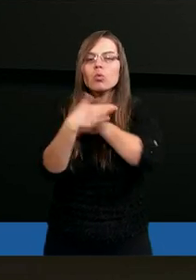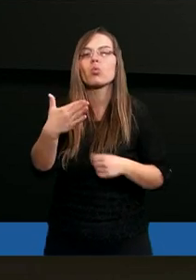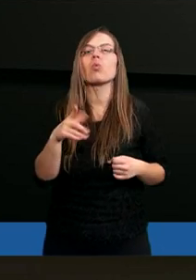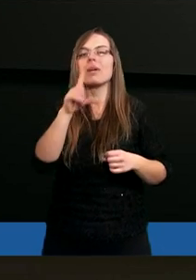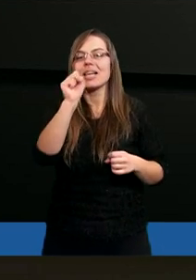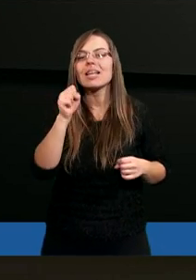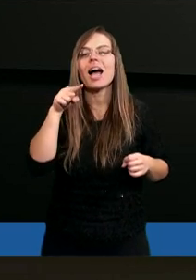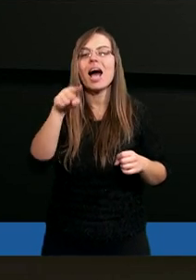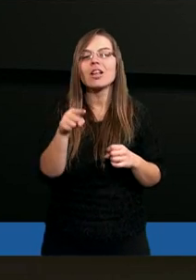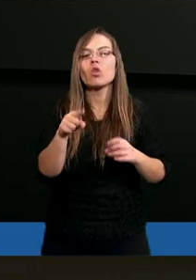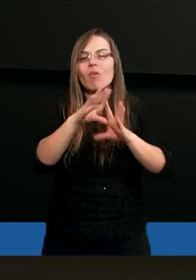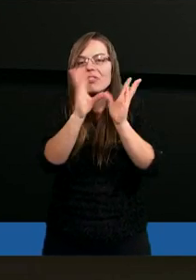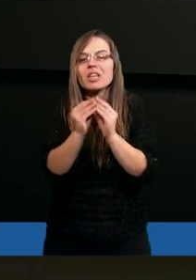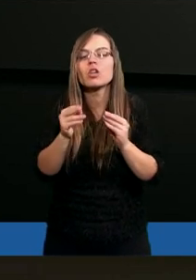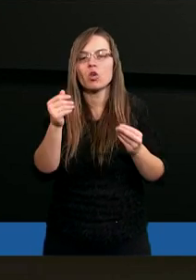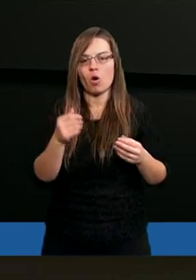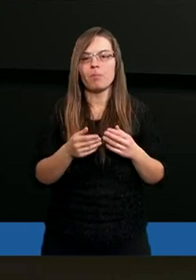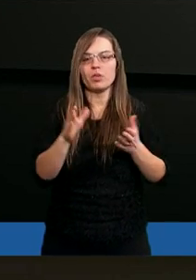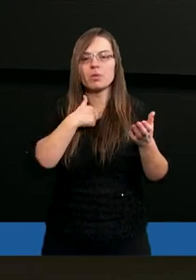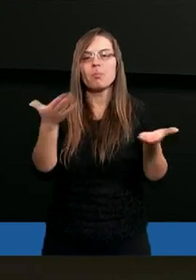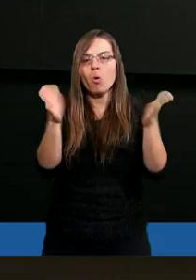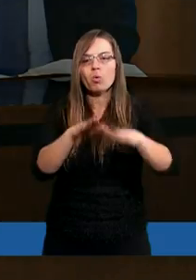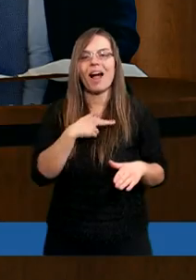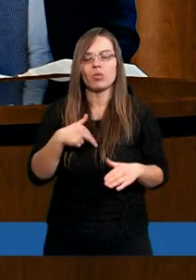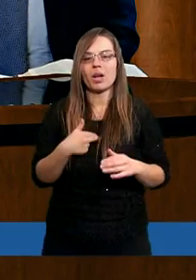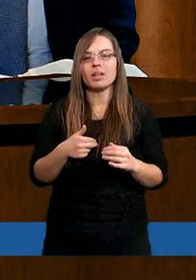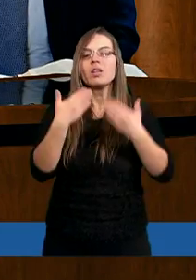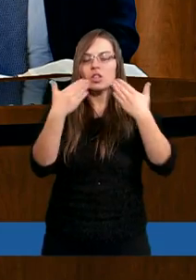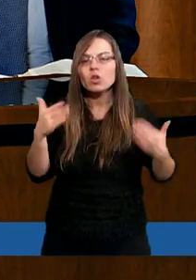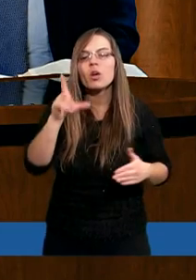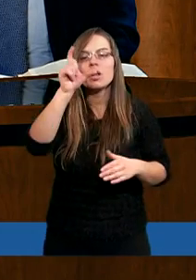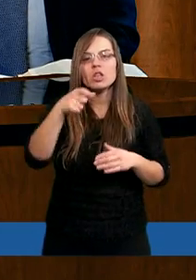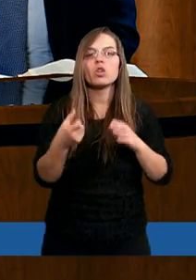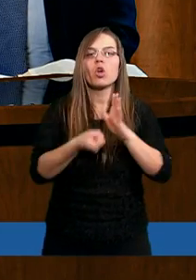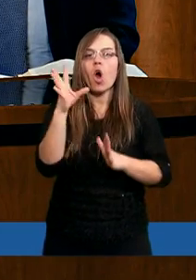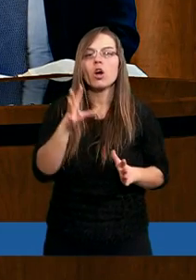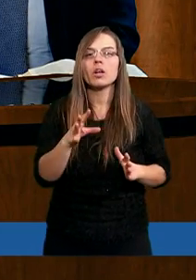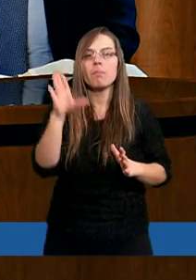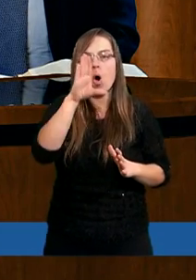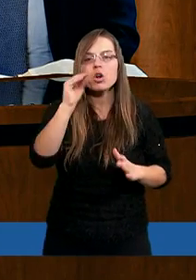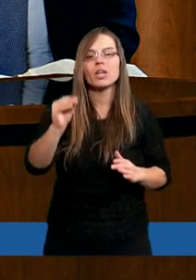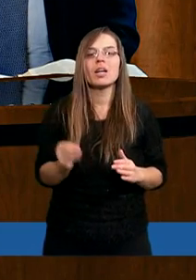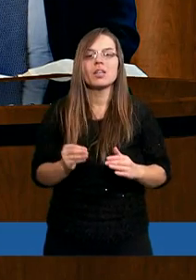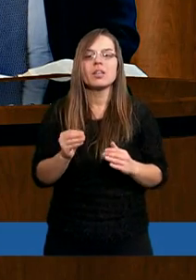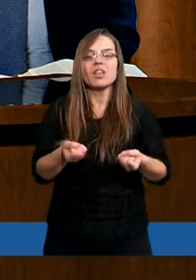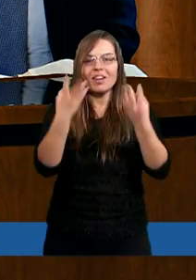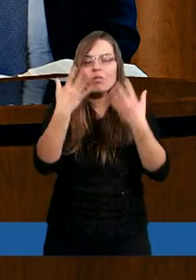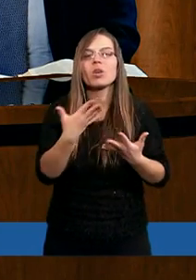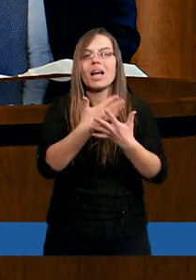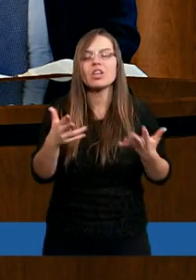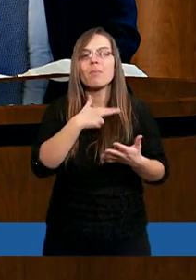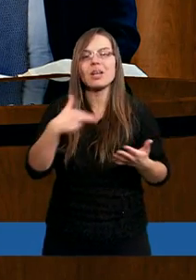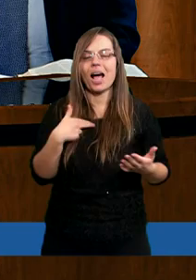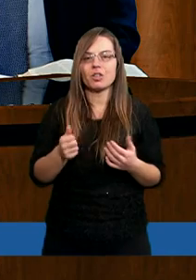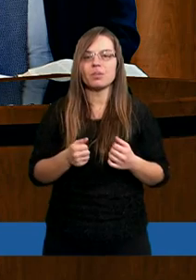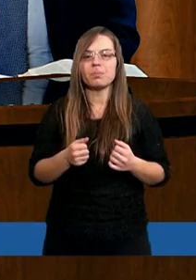studium, za to, czym zechciał nas ubłogosławić. Dziękujemy, drogi Jezu, że w Tobie jest wszelka